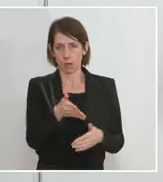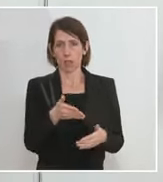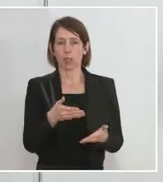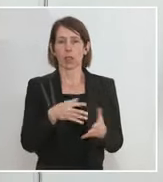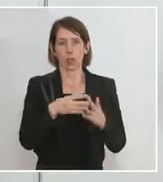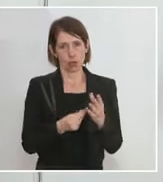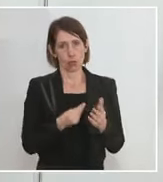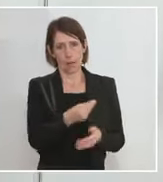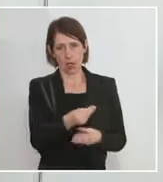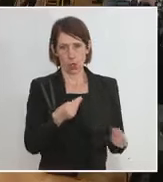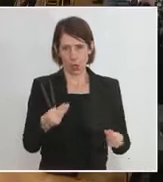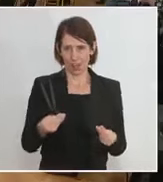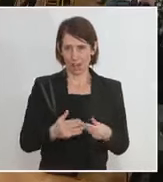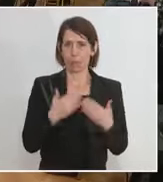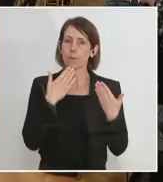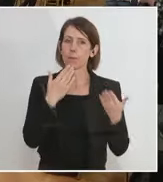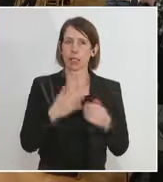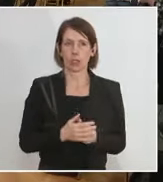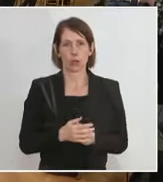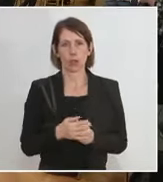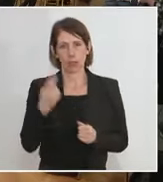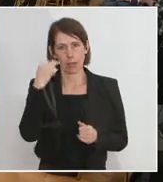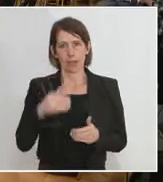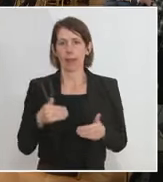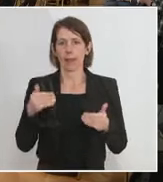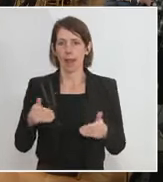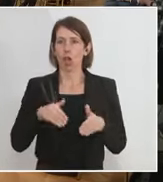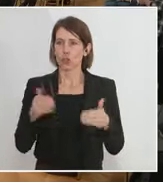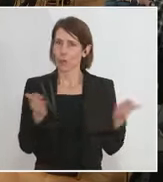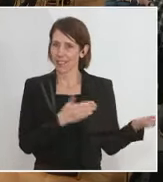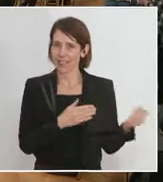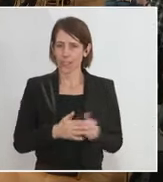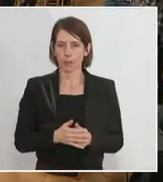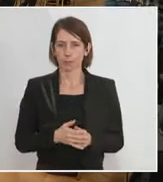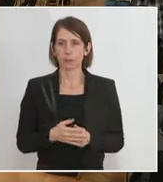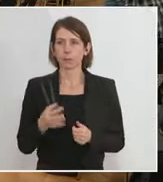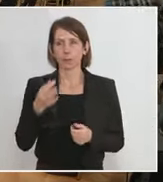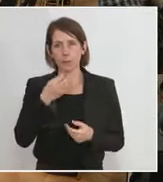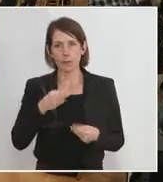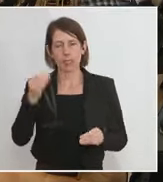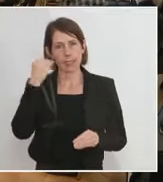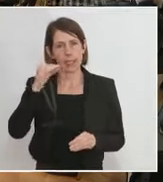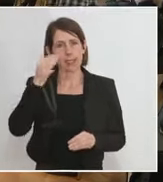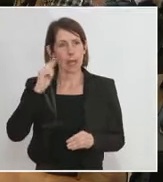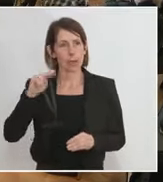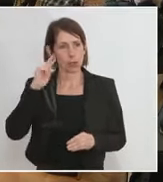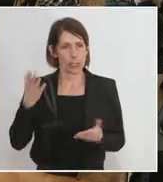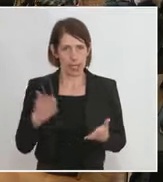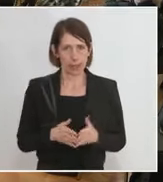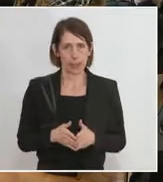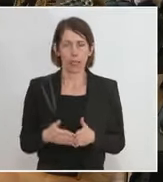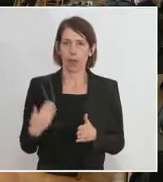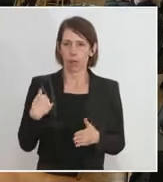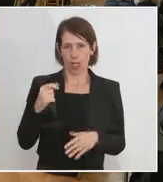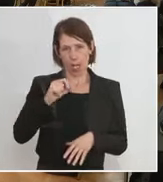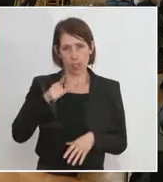kann. Dankeschön. Dankeschön. Herr Außenminister, bitte sehr. Herr Gäste, Damen und Herren, ich glaube, die vergangenen zwölf